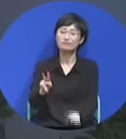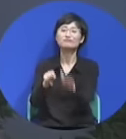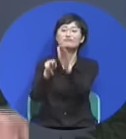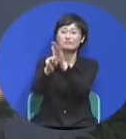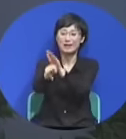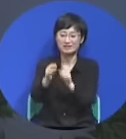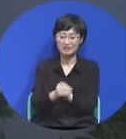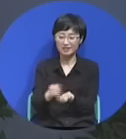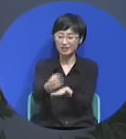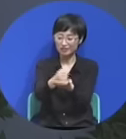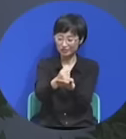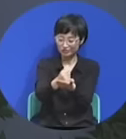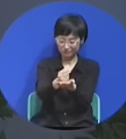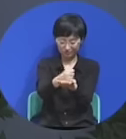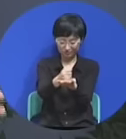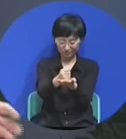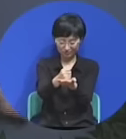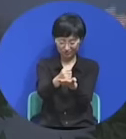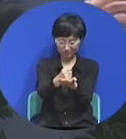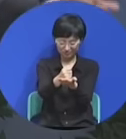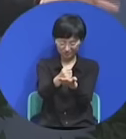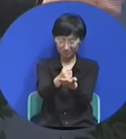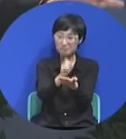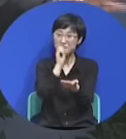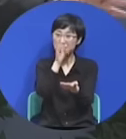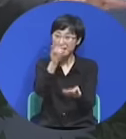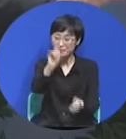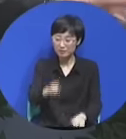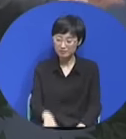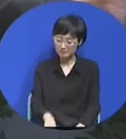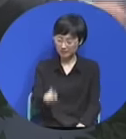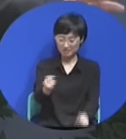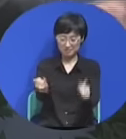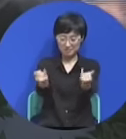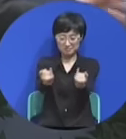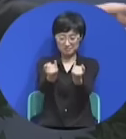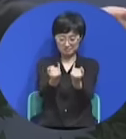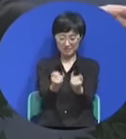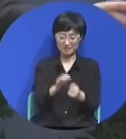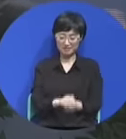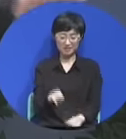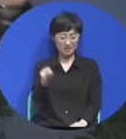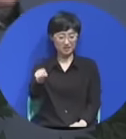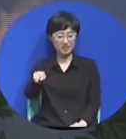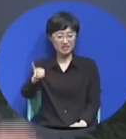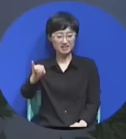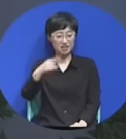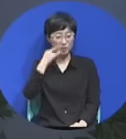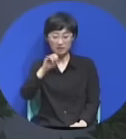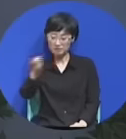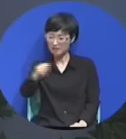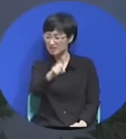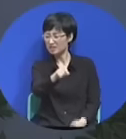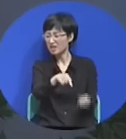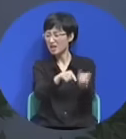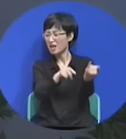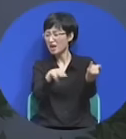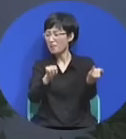그렇게 점쟁하는 말이 당신 이 여자 때문에 집안이 안 된다 그래서